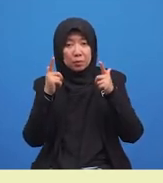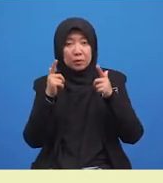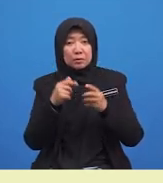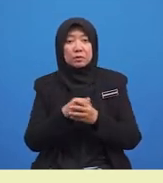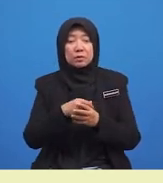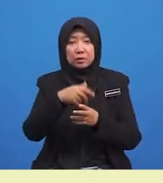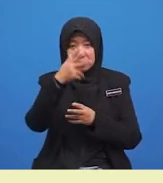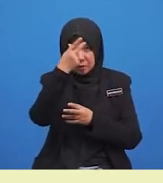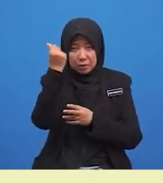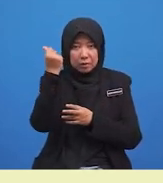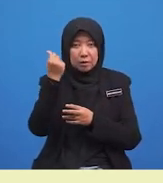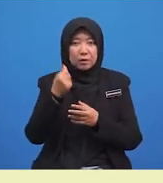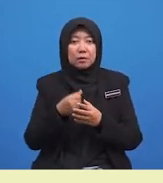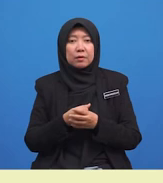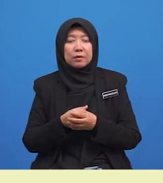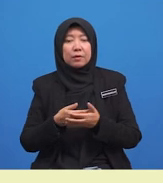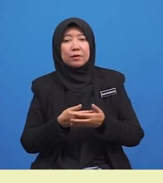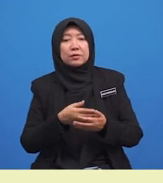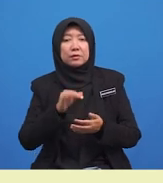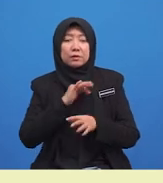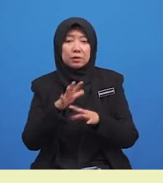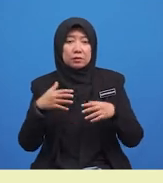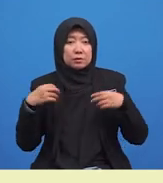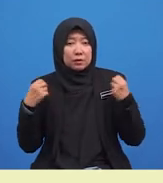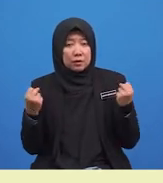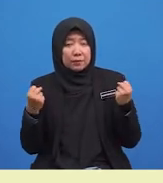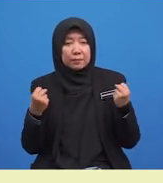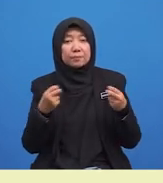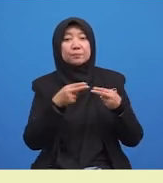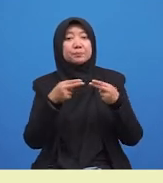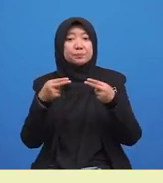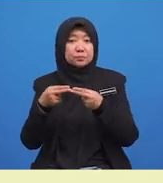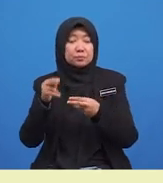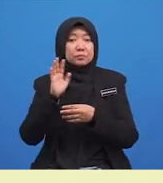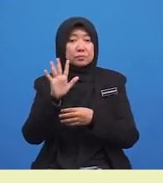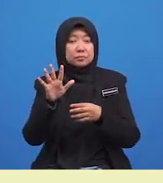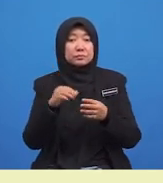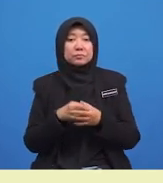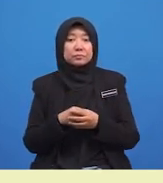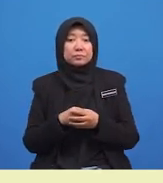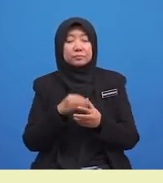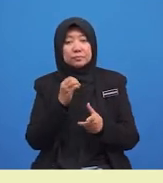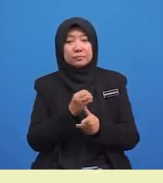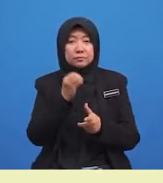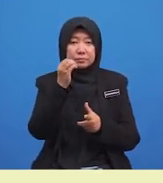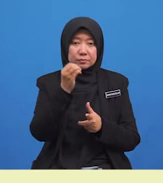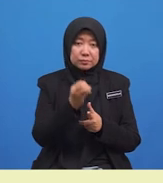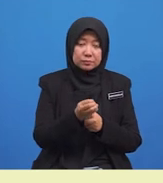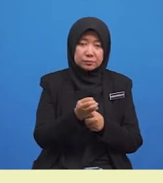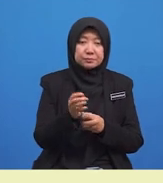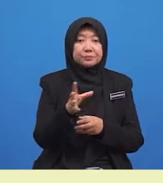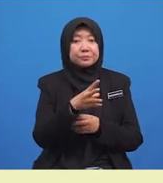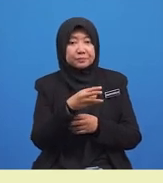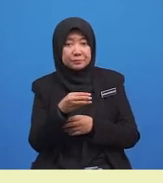penggunaan kata hubung dalam lima ayat tersebut iaitu atau dan